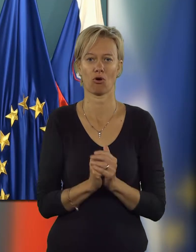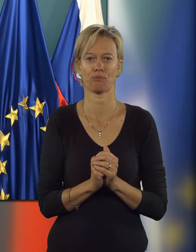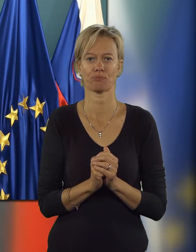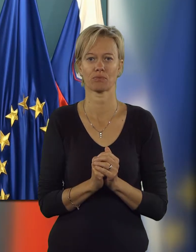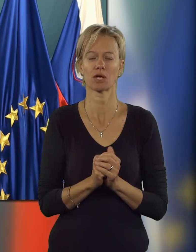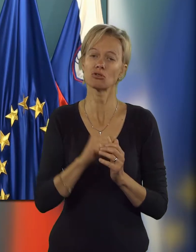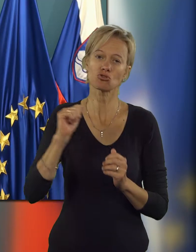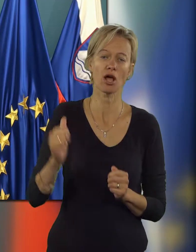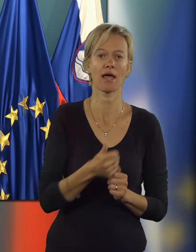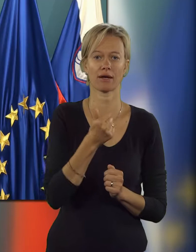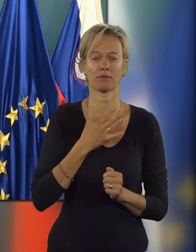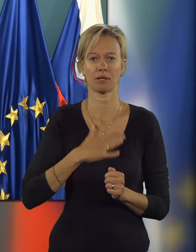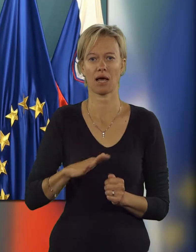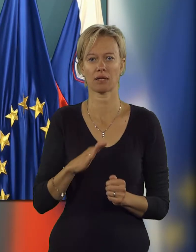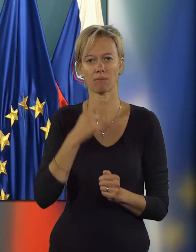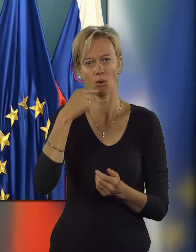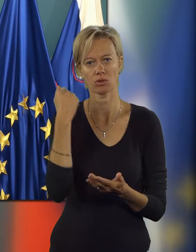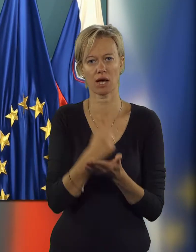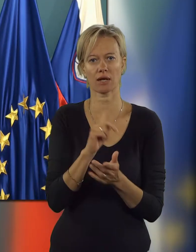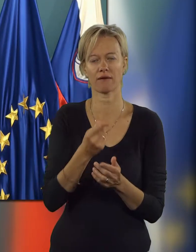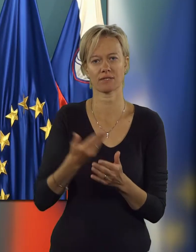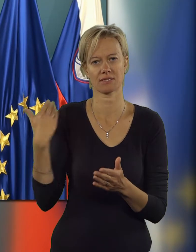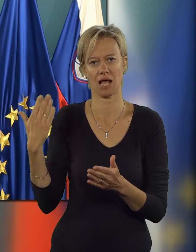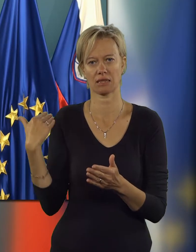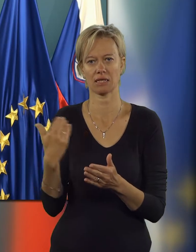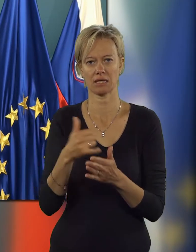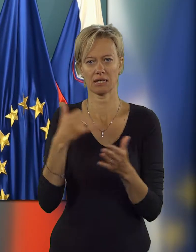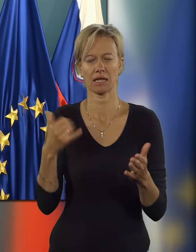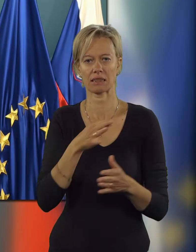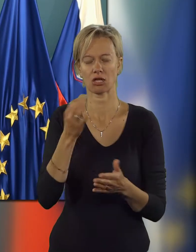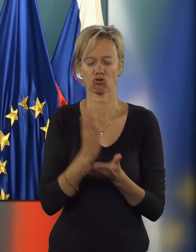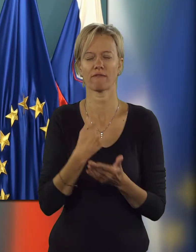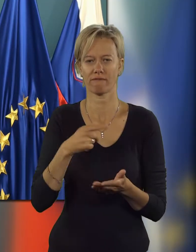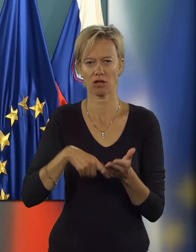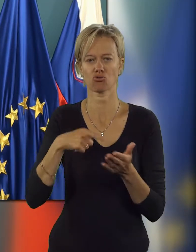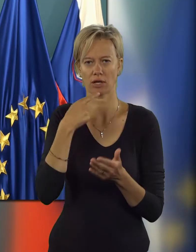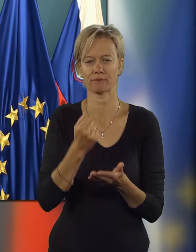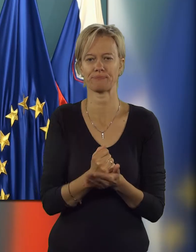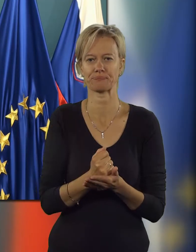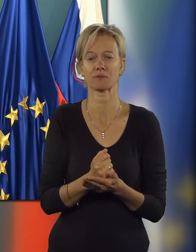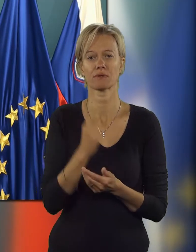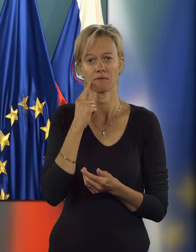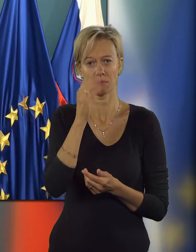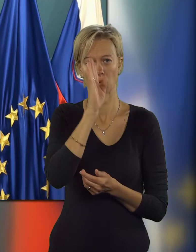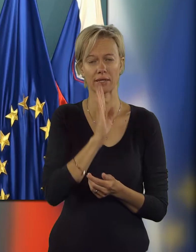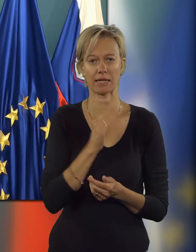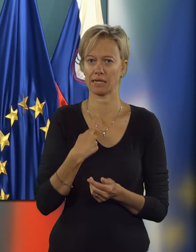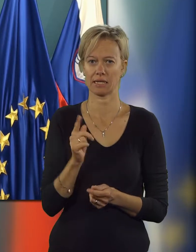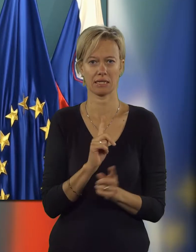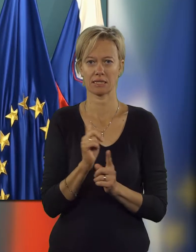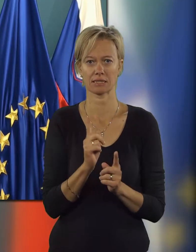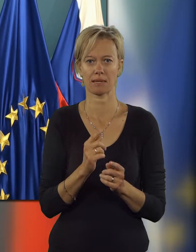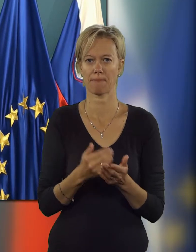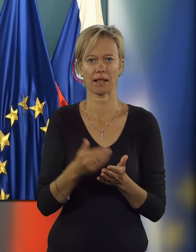in še enkrat bi rada povdarila, kar sem v zadnjih dneh še že večkrat. V ponedeljek nisem